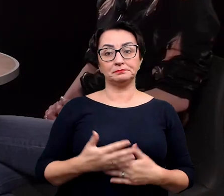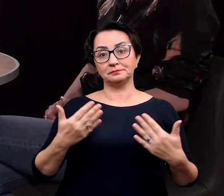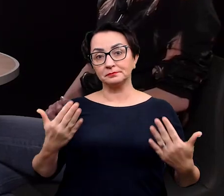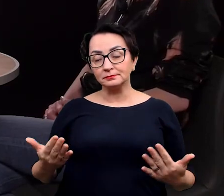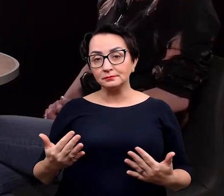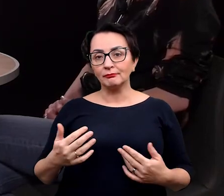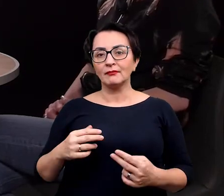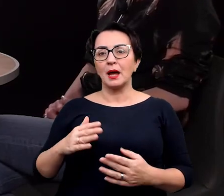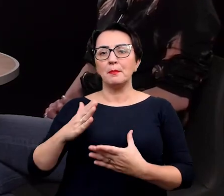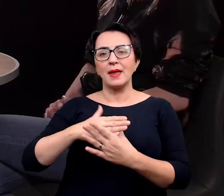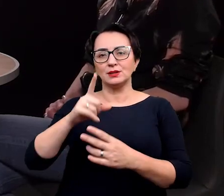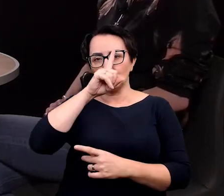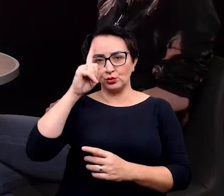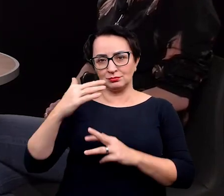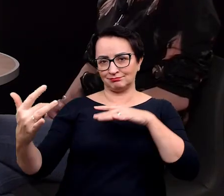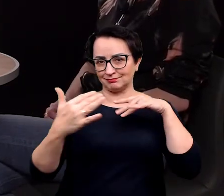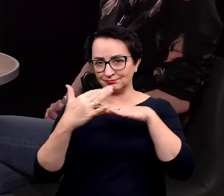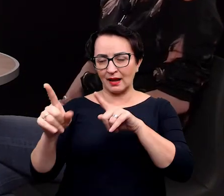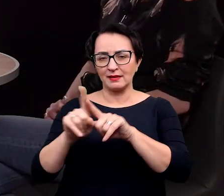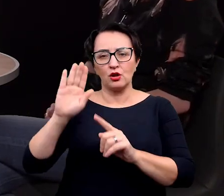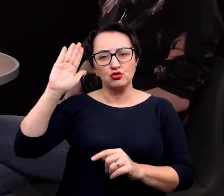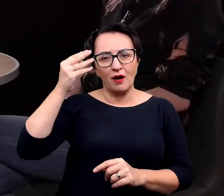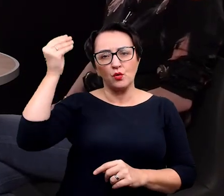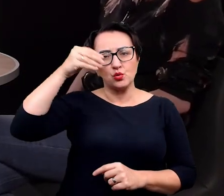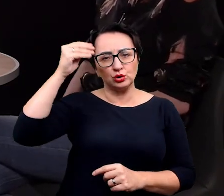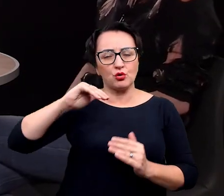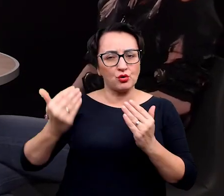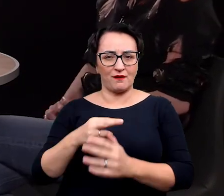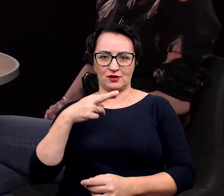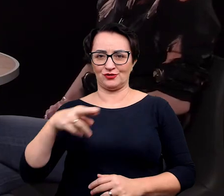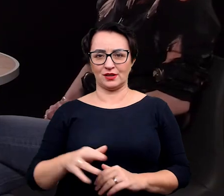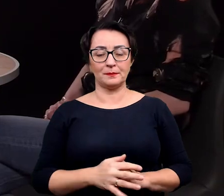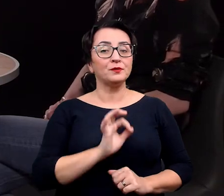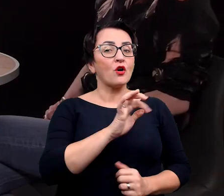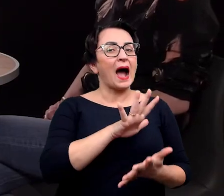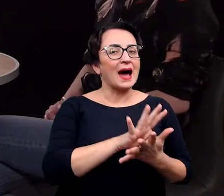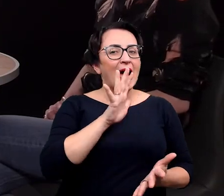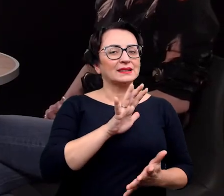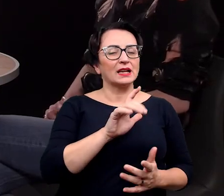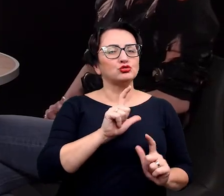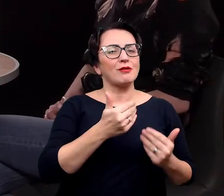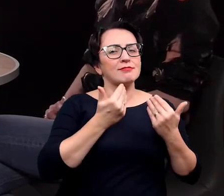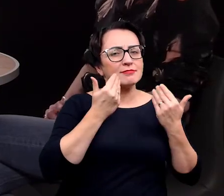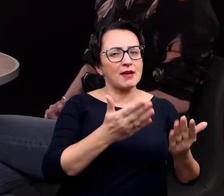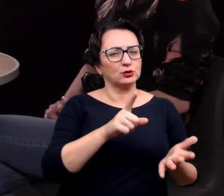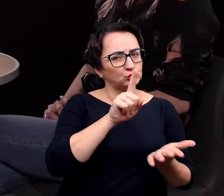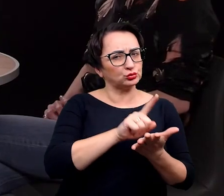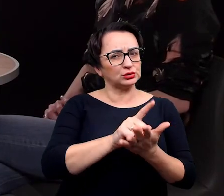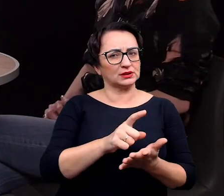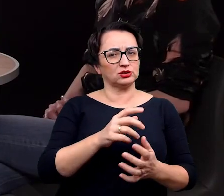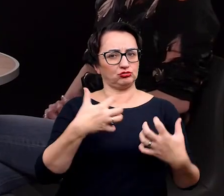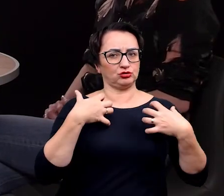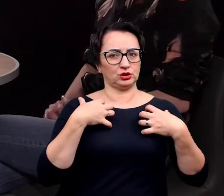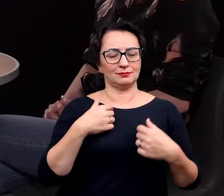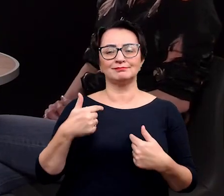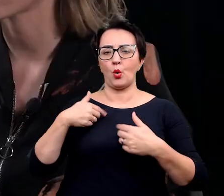W stosunkach międzyludzkich i dowiadywaniu się nowych rzeczy, uczeniu się nowych rzeczy. Jaka cecha twojego charakteru pozwoliła ci odnieść sukces